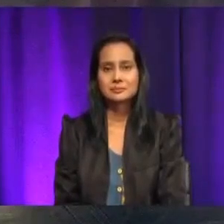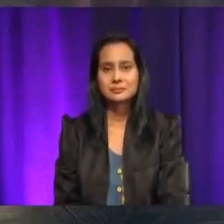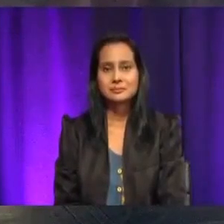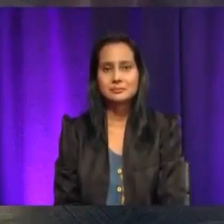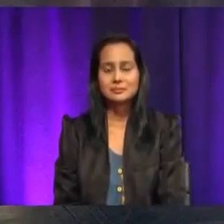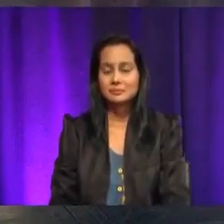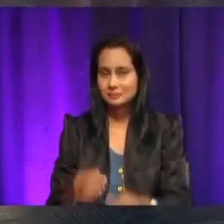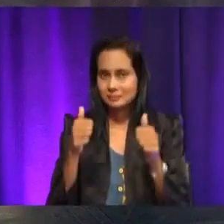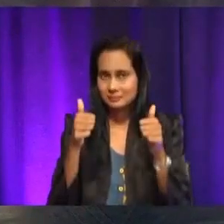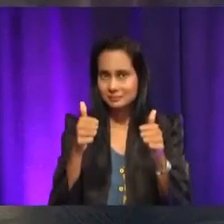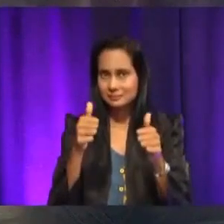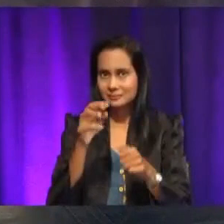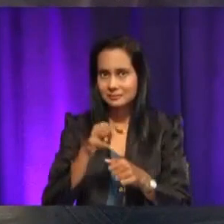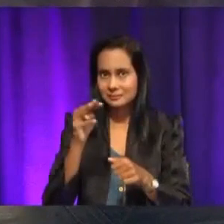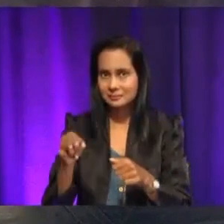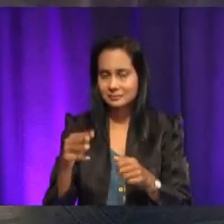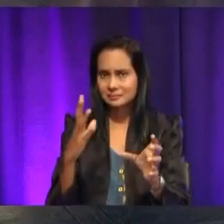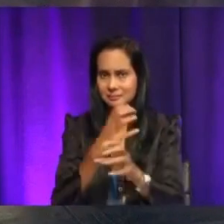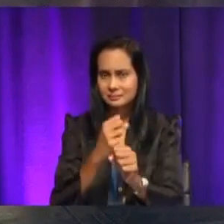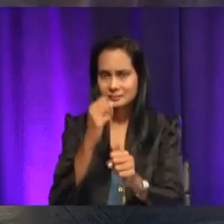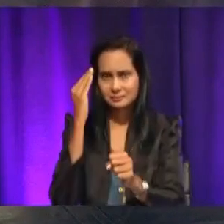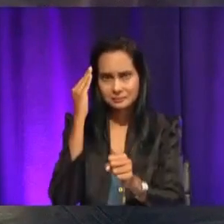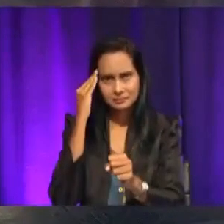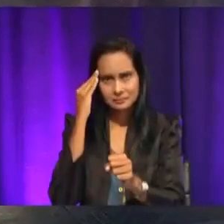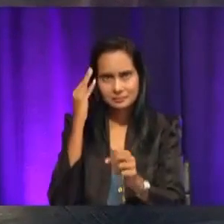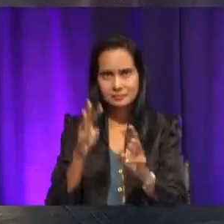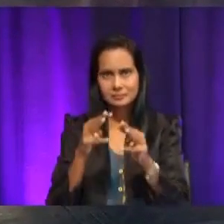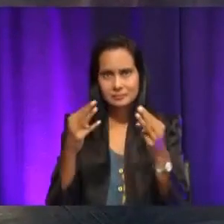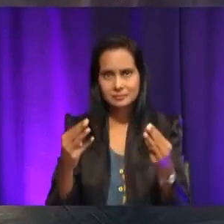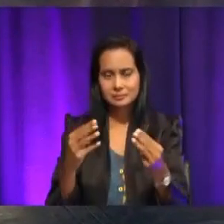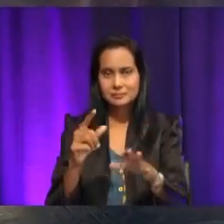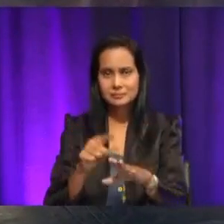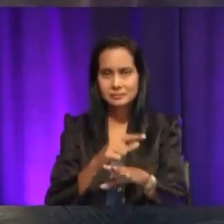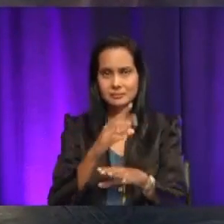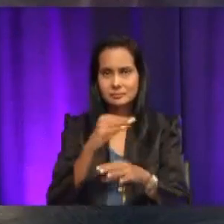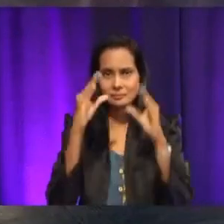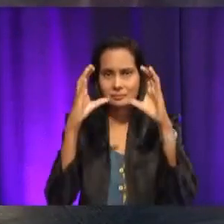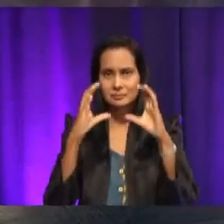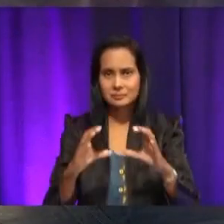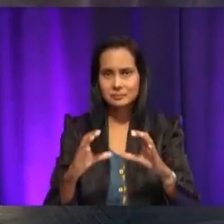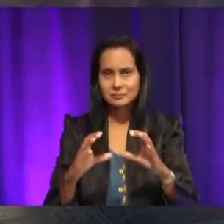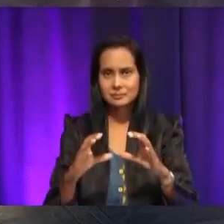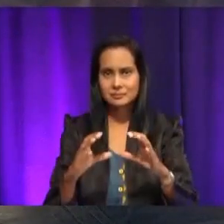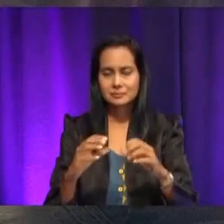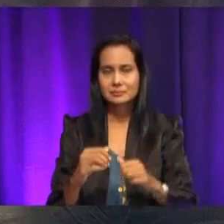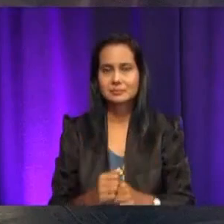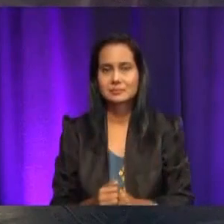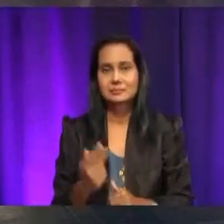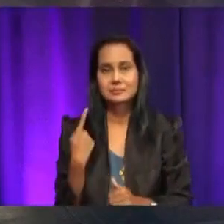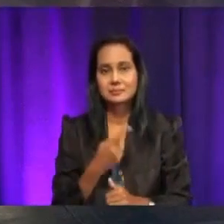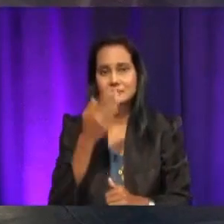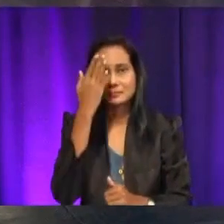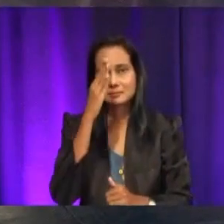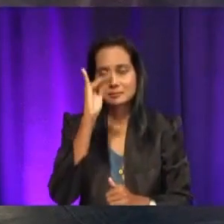Bagus murid-muridnya cikgu dapat tahu. Manual penggunaan dan cara-caranya macam mana. Kita bagi yang terbaik sekali,